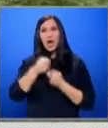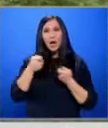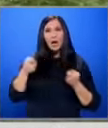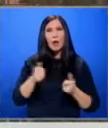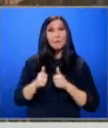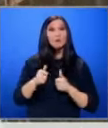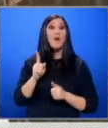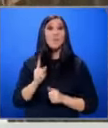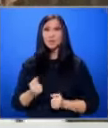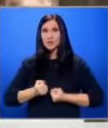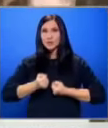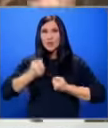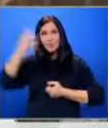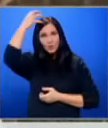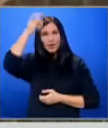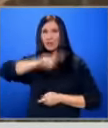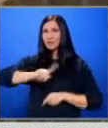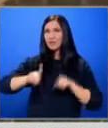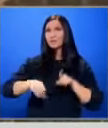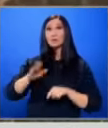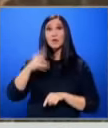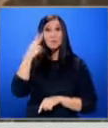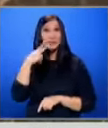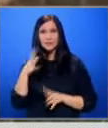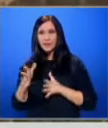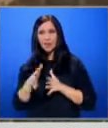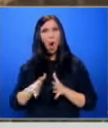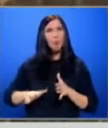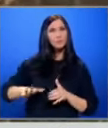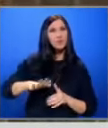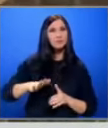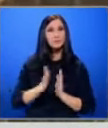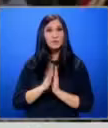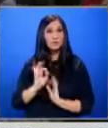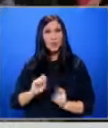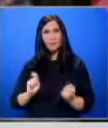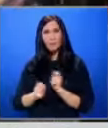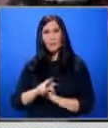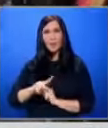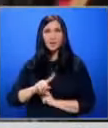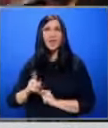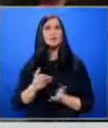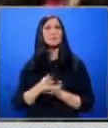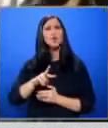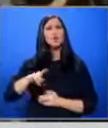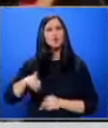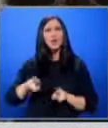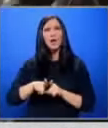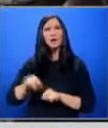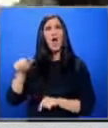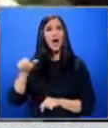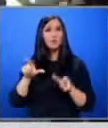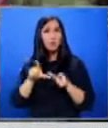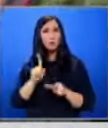монархията, независимо дали британската общественост призовава за такава промяна или не. Според други обаче, като Андро